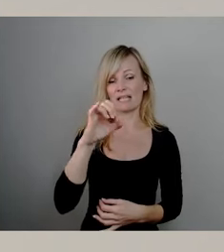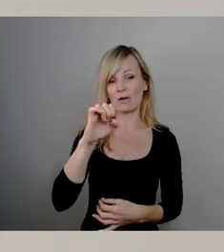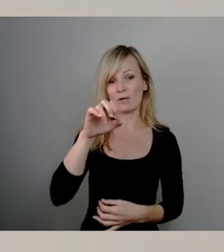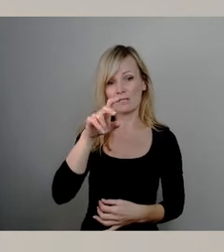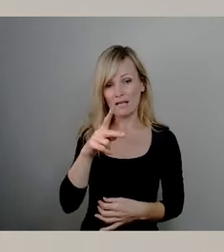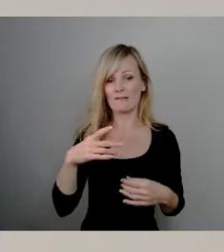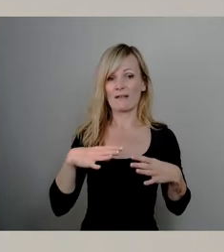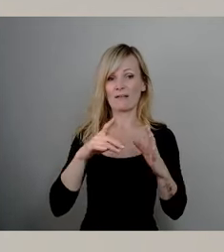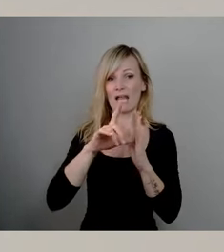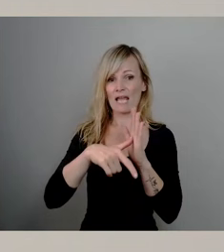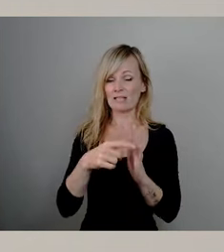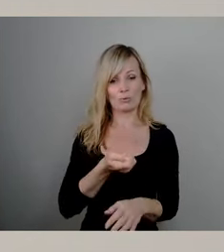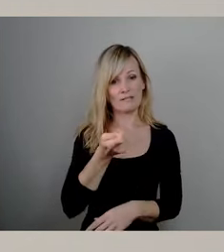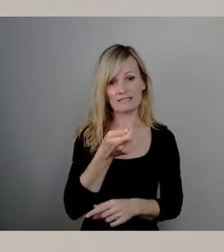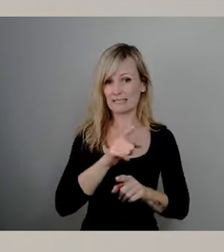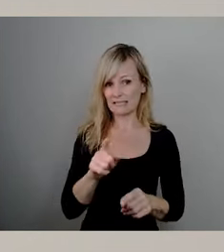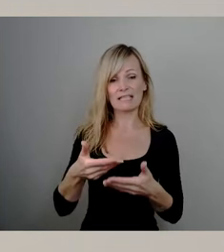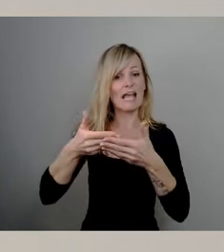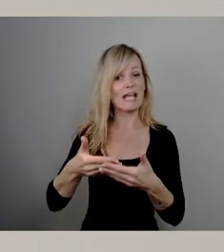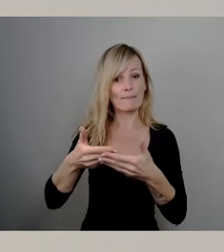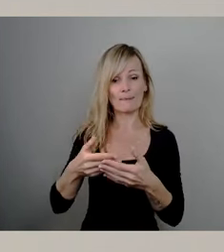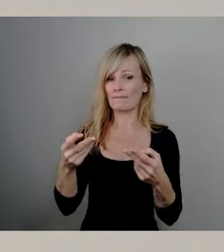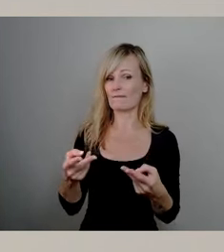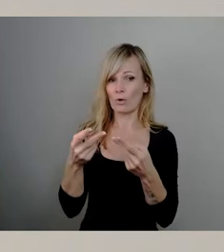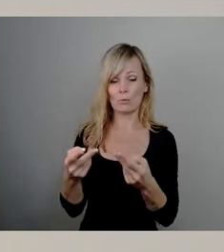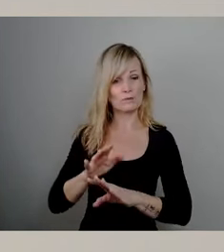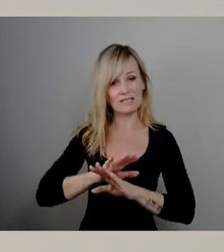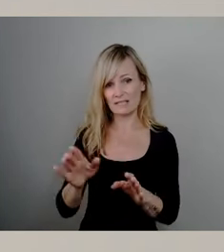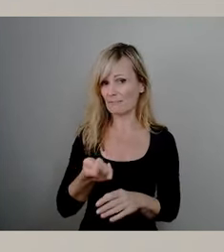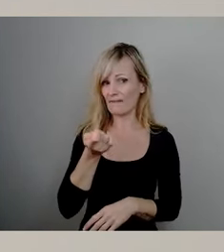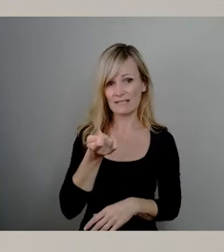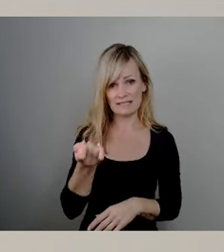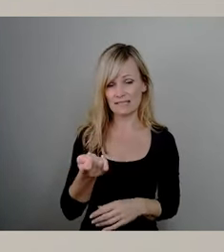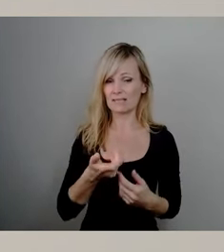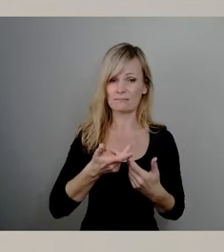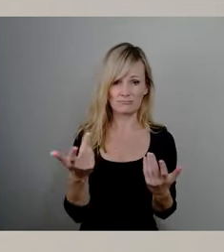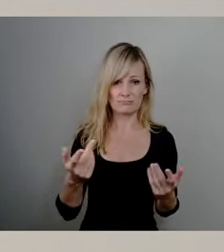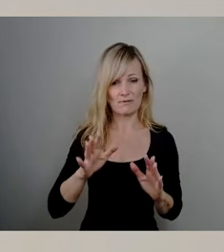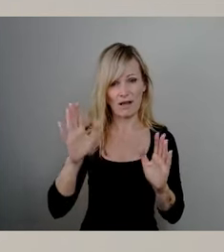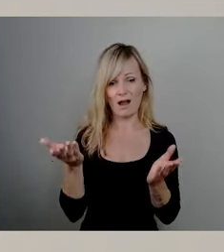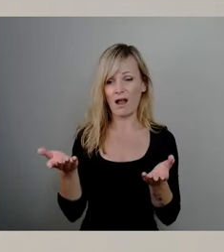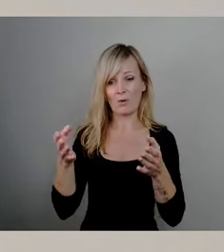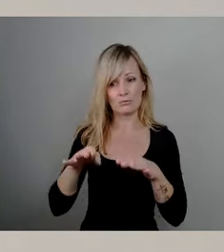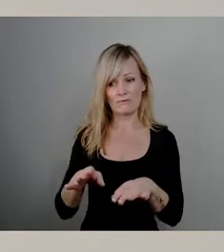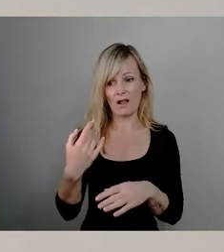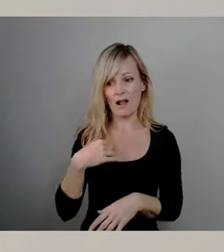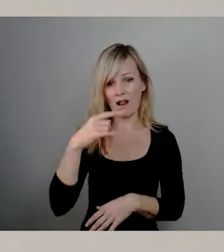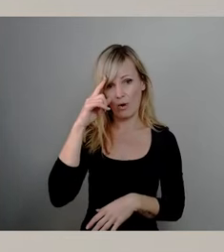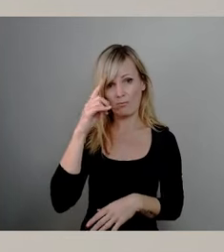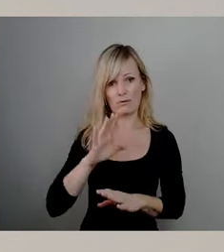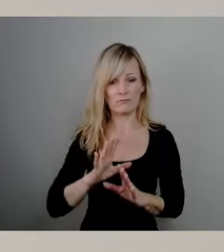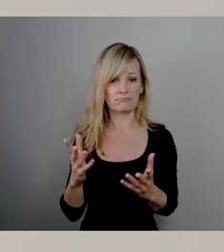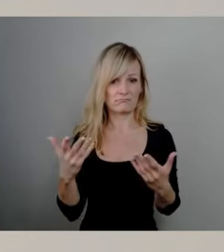werden. Auch die Hebammenförderung wird nicht mehr ausfinanziert werden. Sie fällt nach jetzigem Dafürhalten, weil